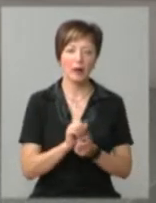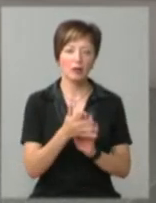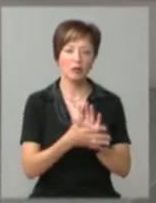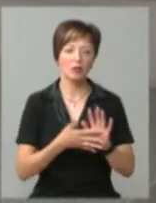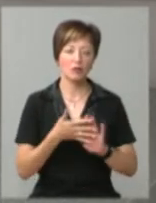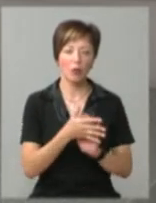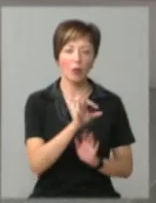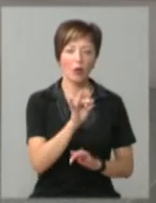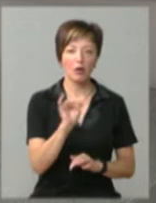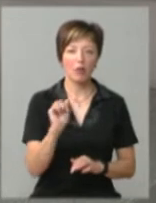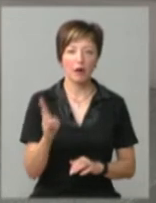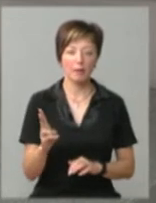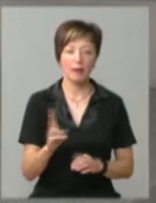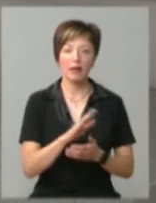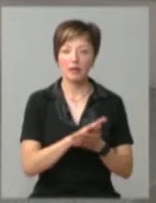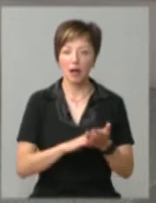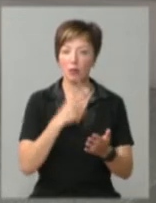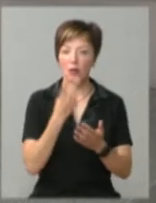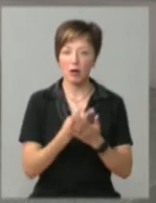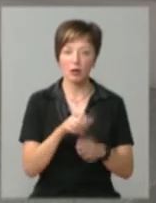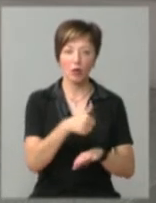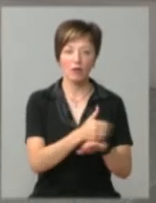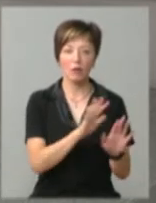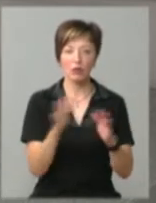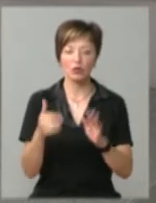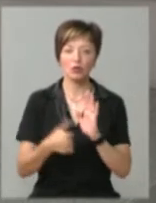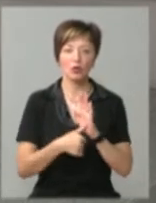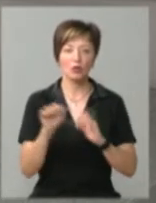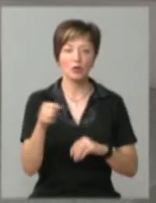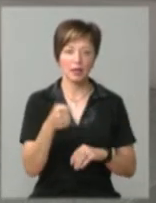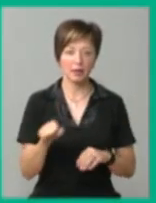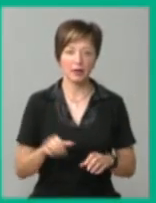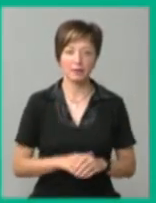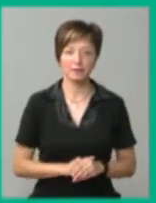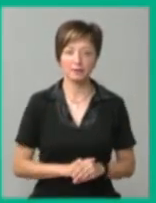жестову мову перекладає Ольга Рибак. А далі ви побачите головні події 6 серпня.